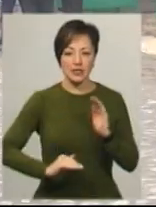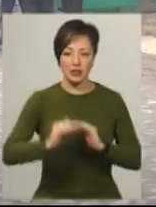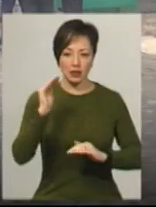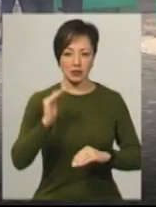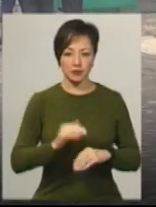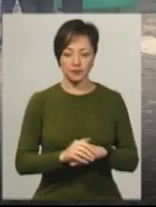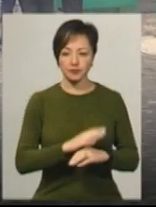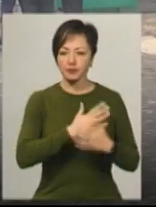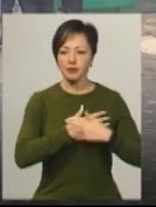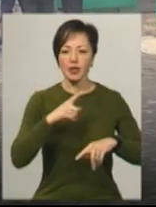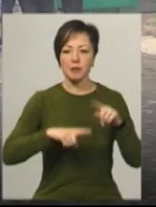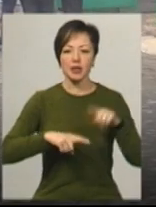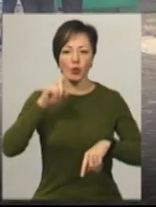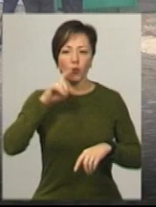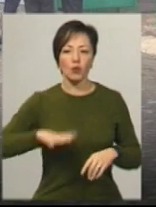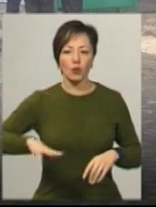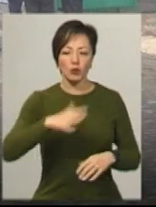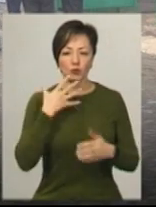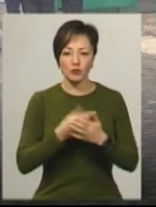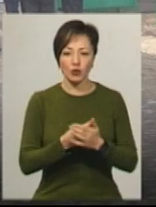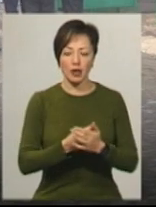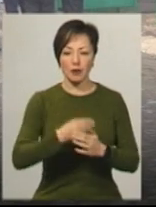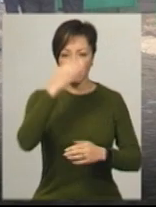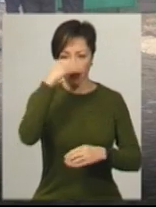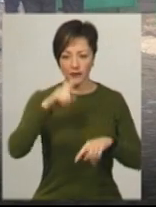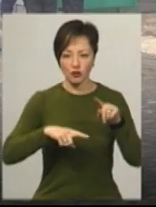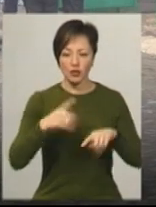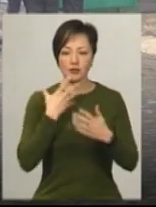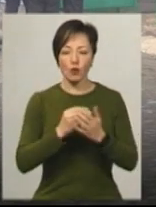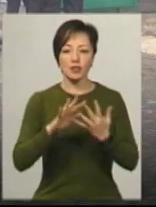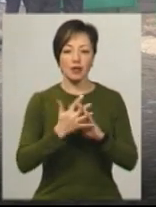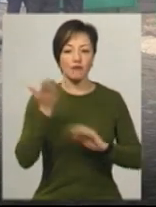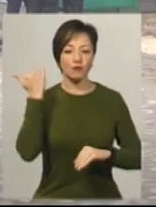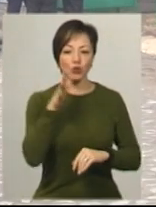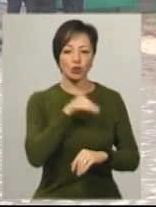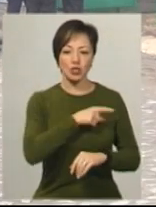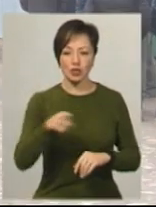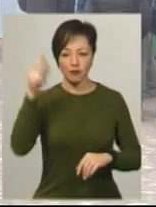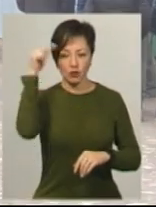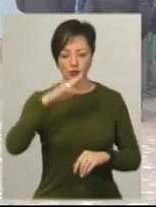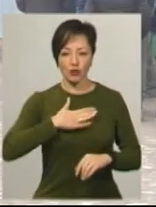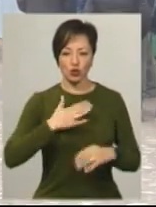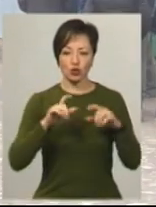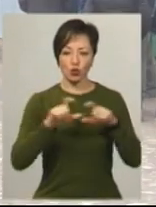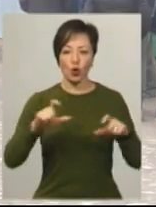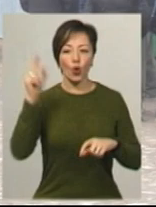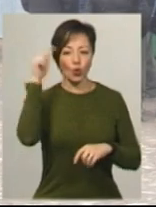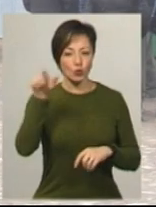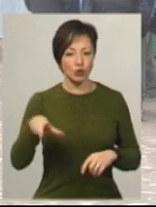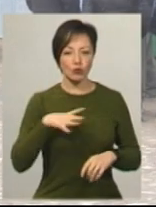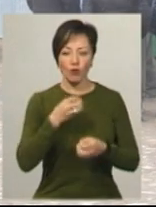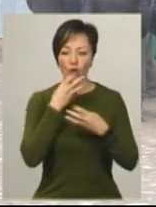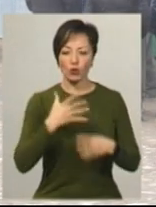Патріотом був своєї батьківщини і свого села в той час, коли навчався в нашій школі. Учний був хорошим,